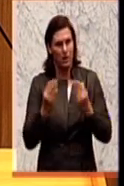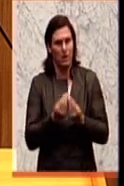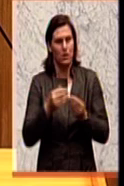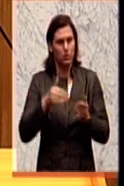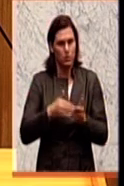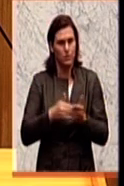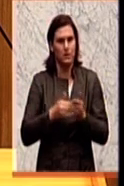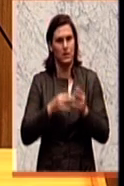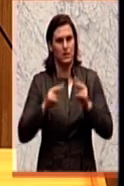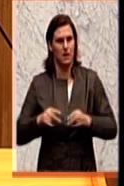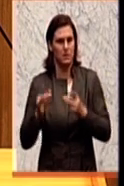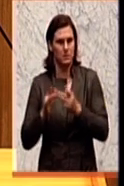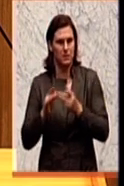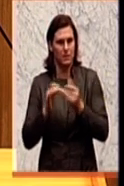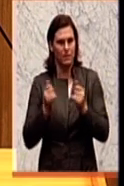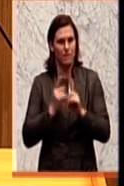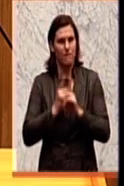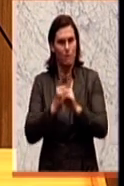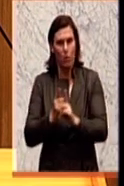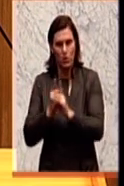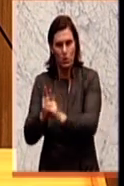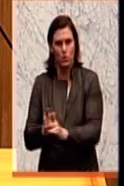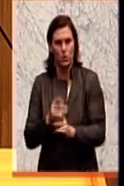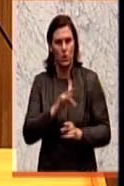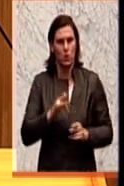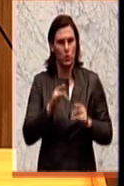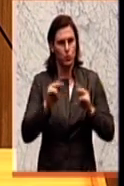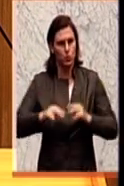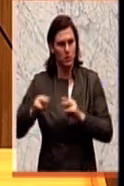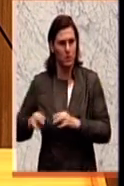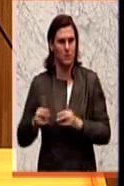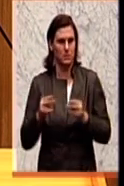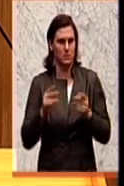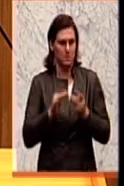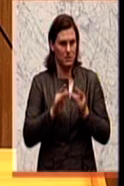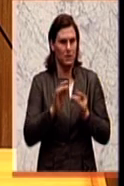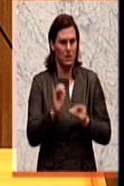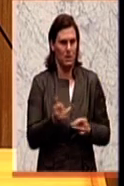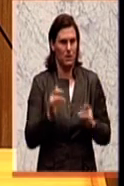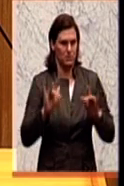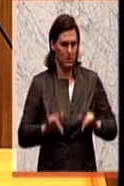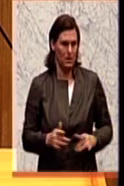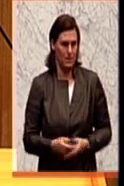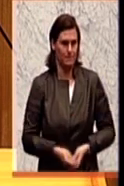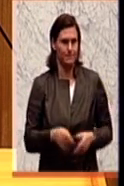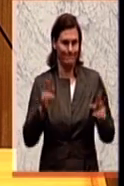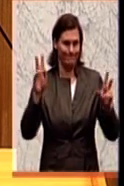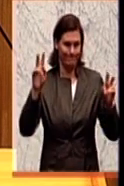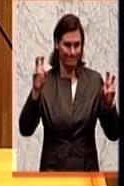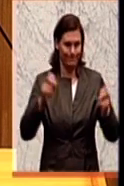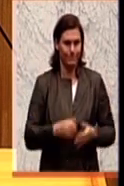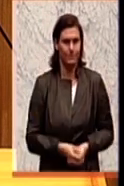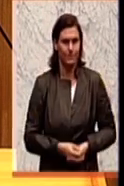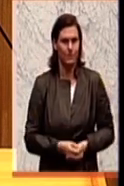datenschutzrechtlichen und grundrechtlichen Interessen Betroffene zur Verfügung stehen. Zitat Ende. Was nun die Ankündigungen der